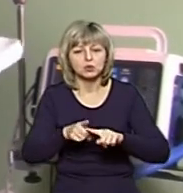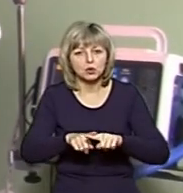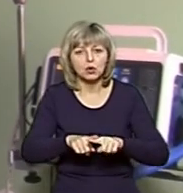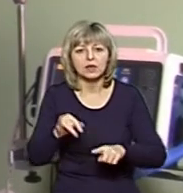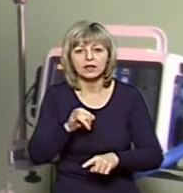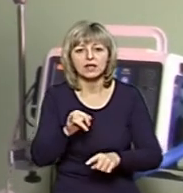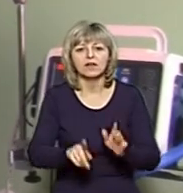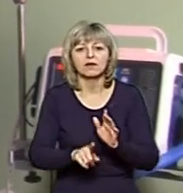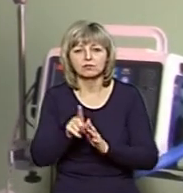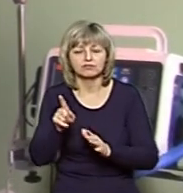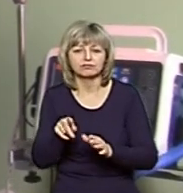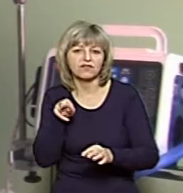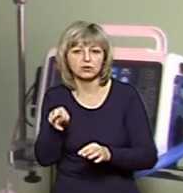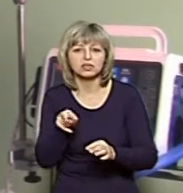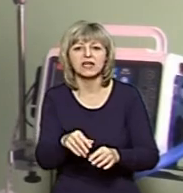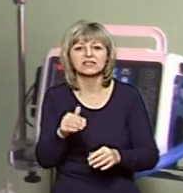відключається фільтр,